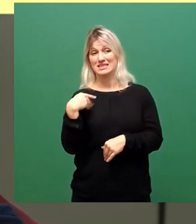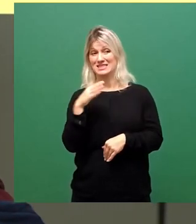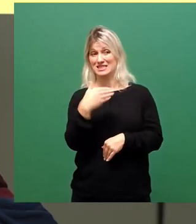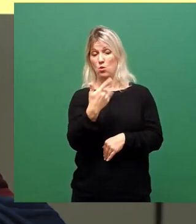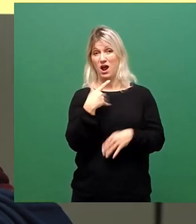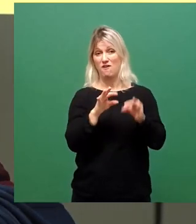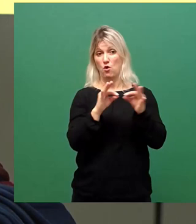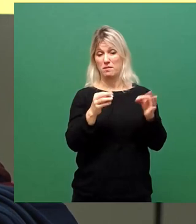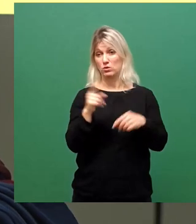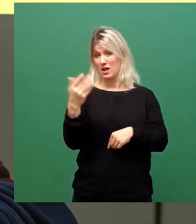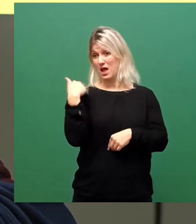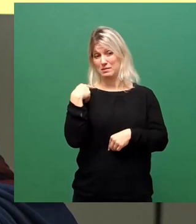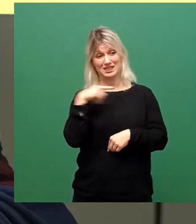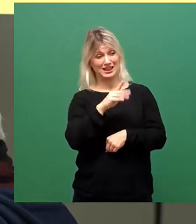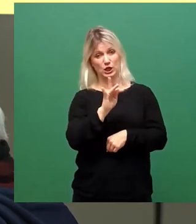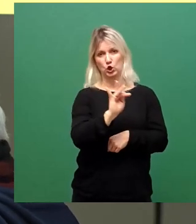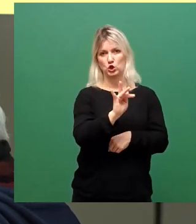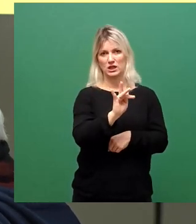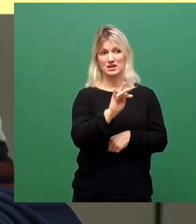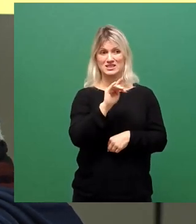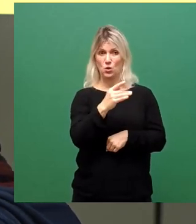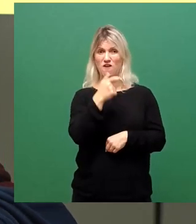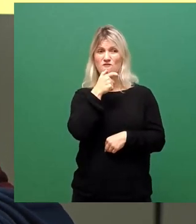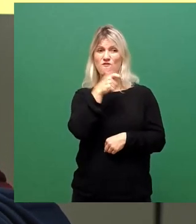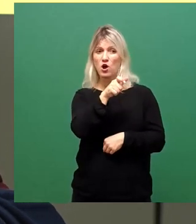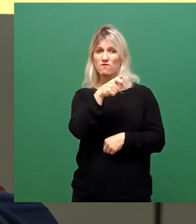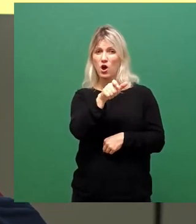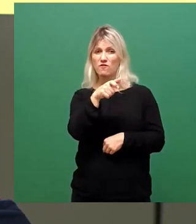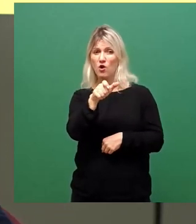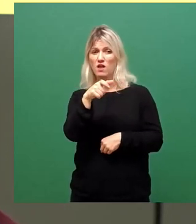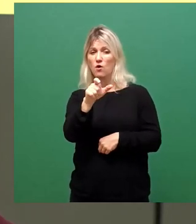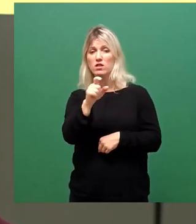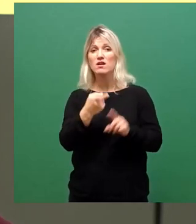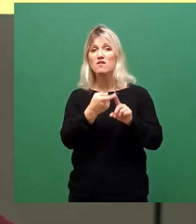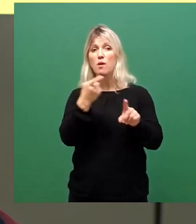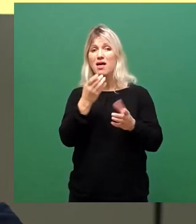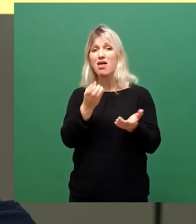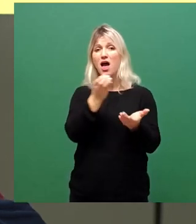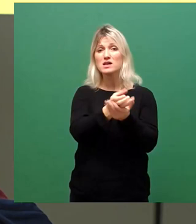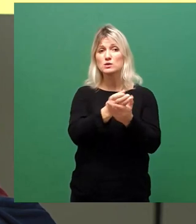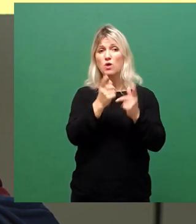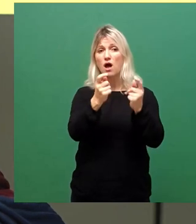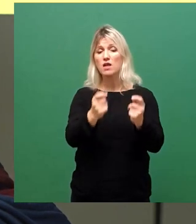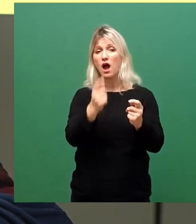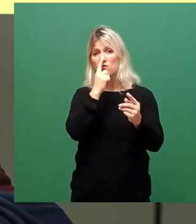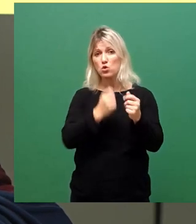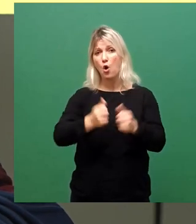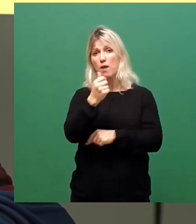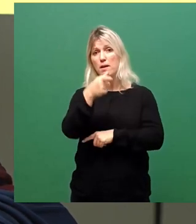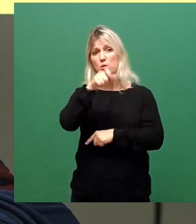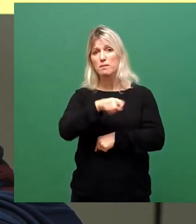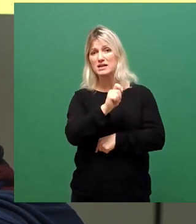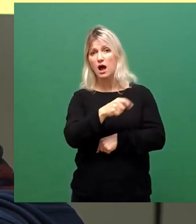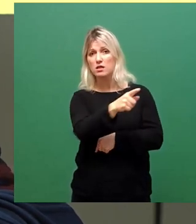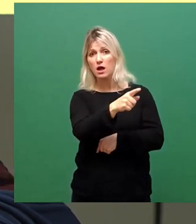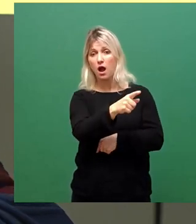kritisiert haben. Sie ist wortwörtlich aus dem Ersetzungsantrag des Oberbürgermeisters übernommen worden und ich kann mir nicht vorstellen, dass